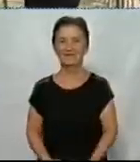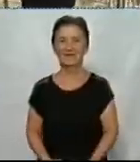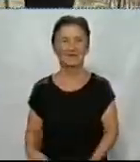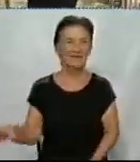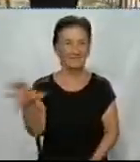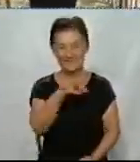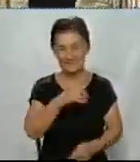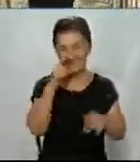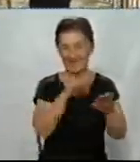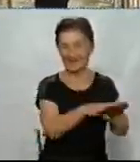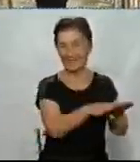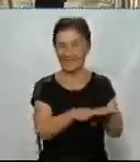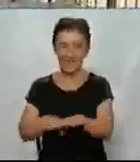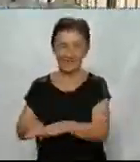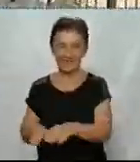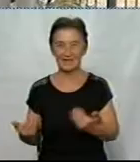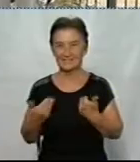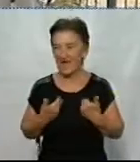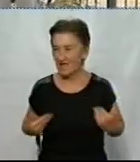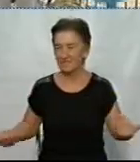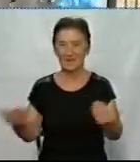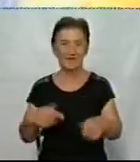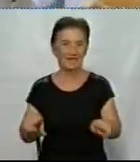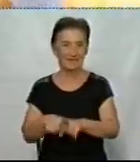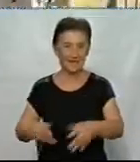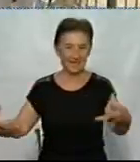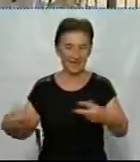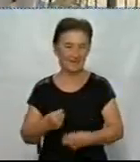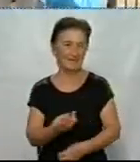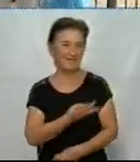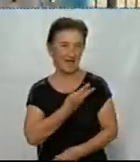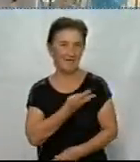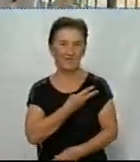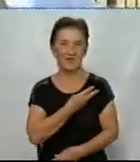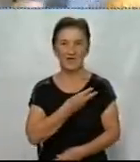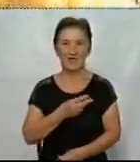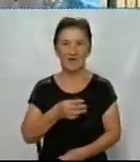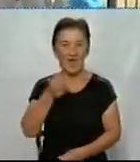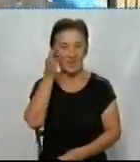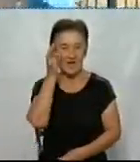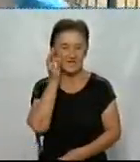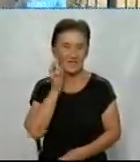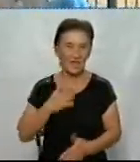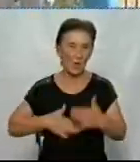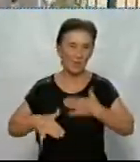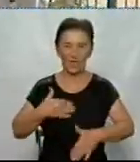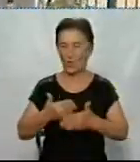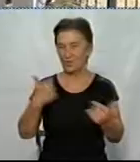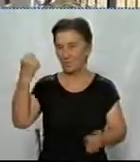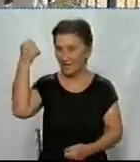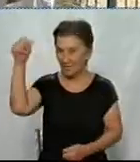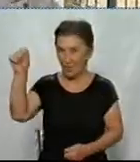на нас! Цей драйв, це насолода від перемоги, яку вони ось зараз отримують.